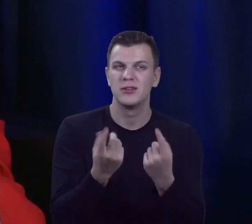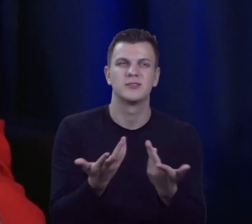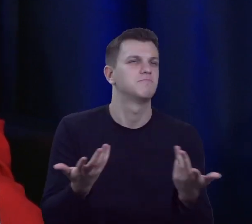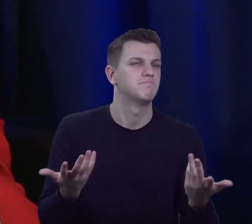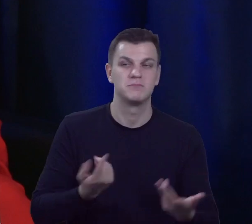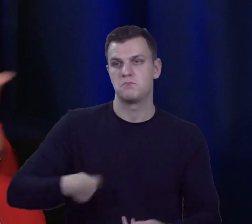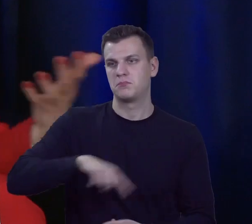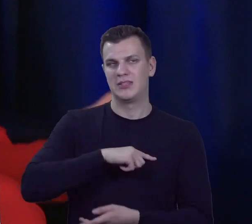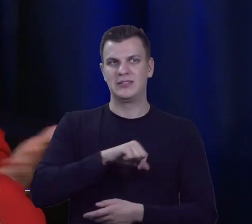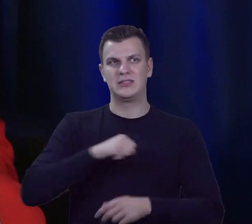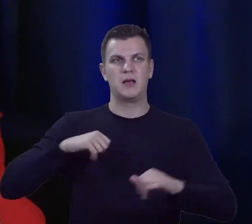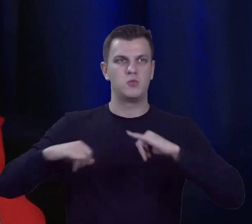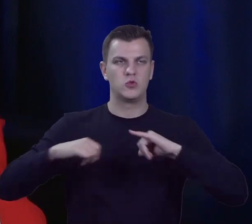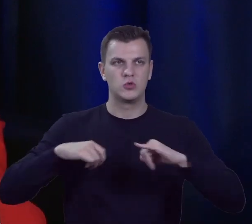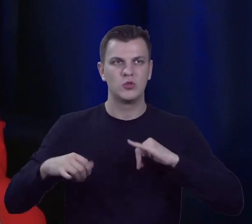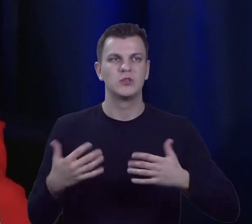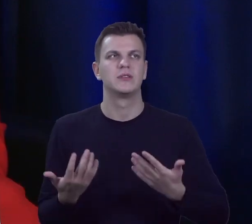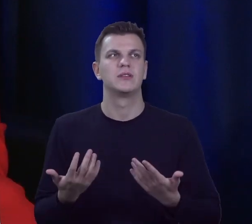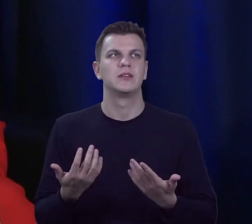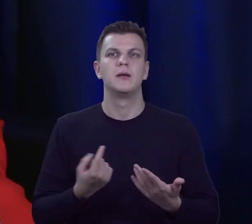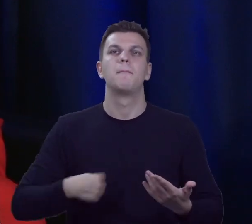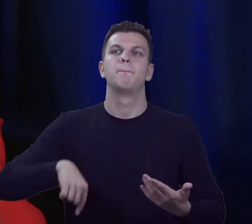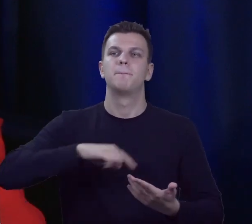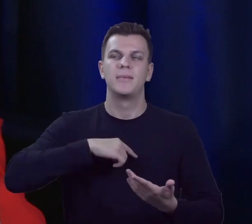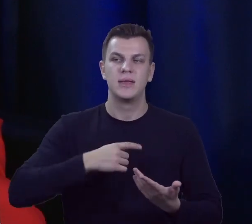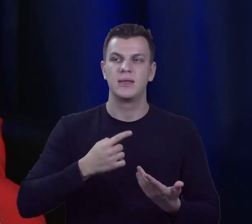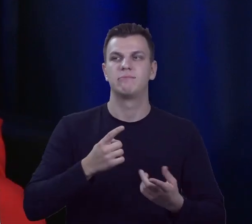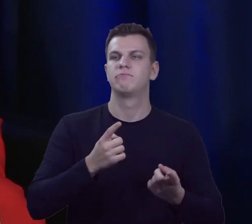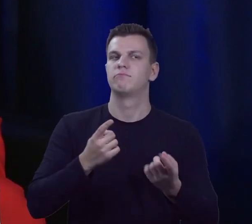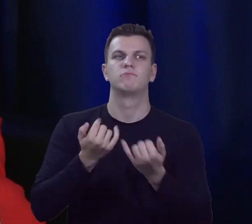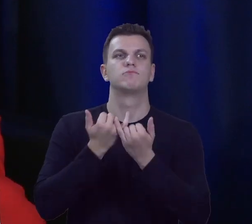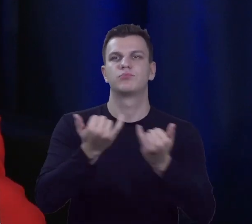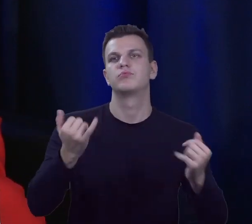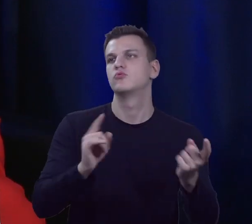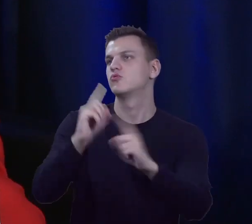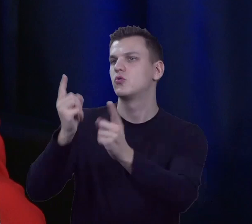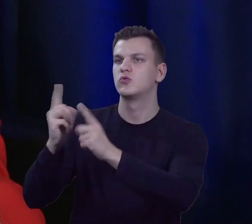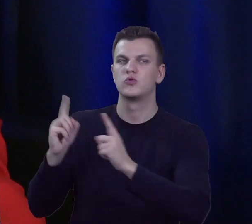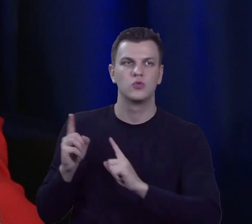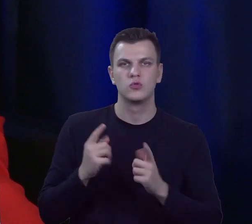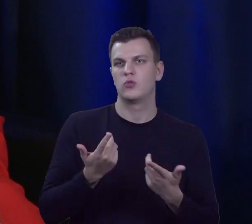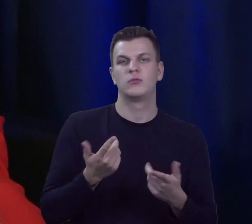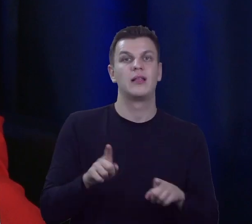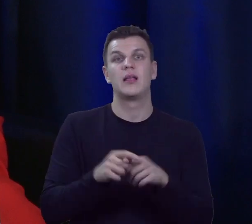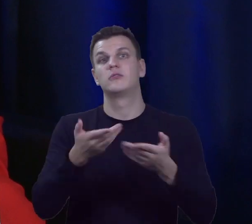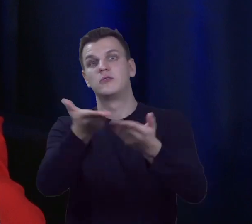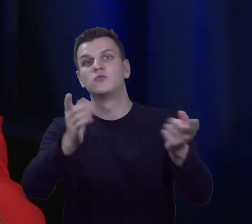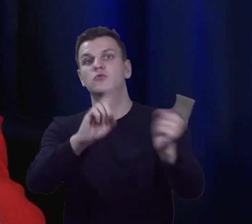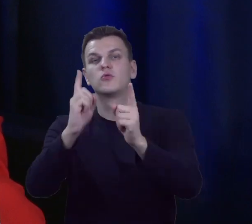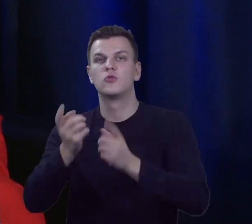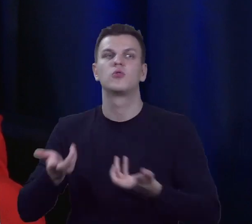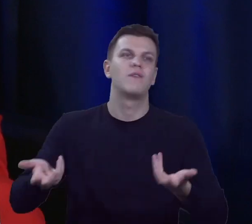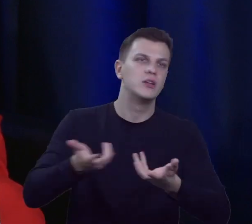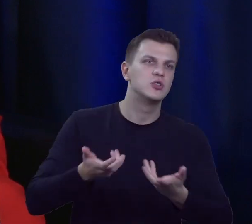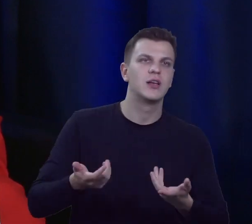Jesteśmy zgromadzeni w różnych gremiach, różnego rodzaju stowarzyszeniach, związkach, więc mamy okazję rozmawiać